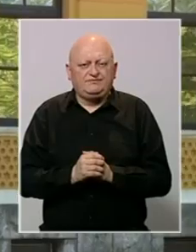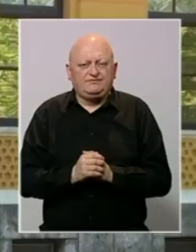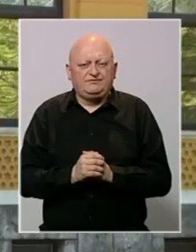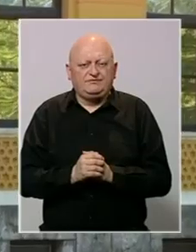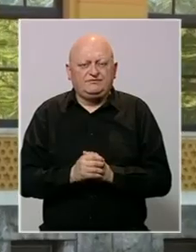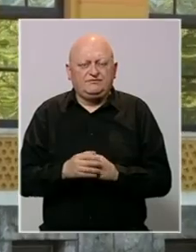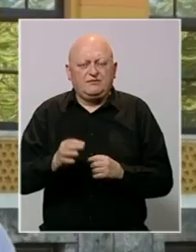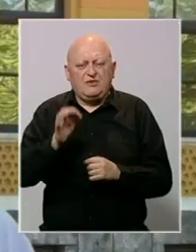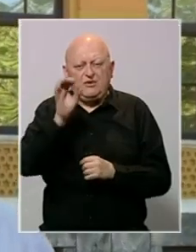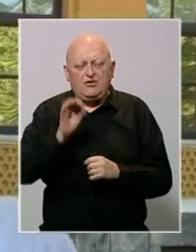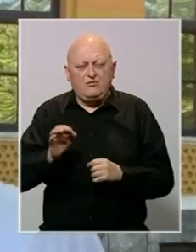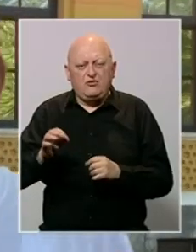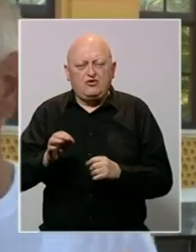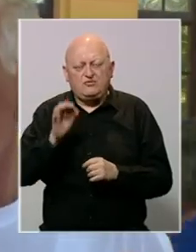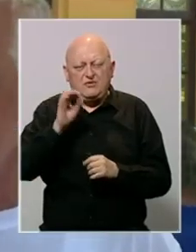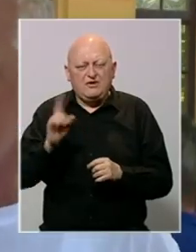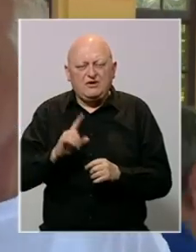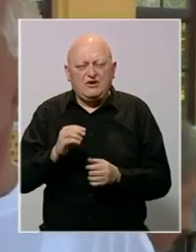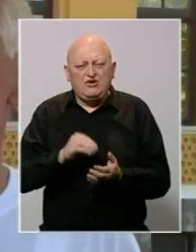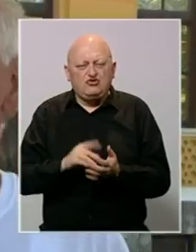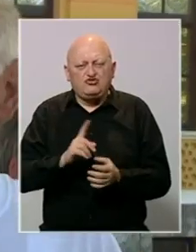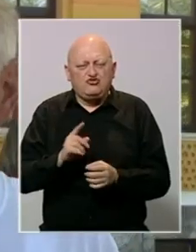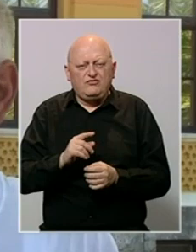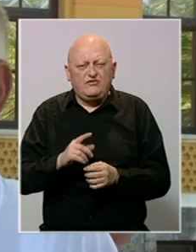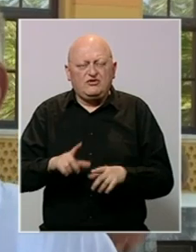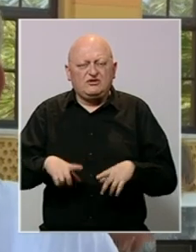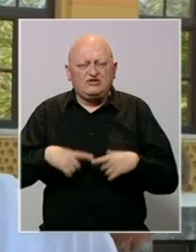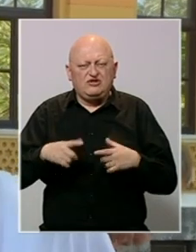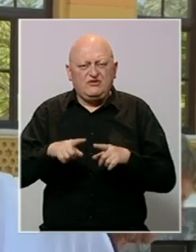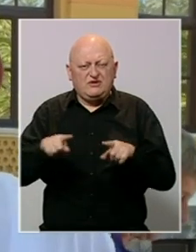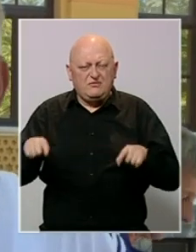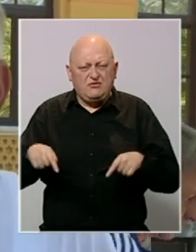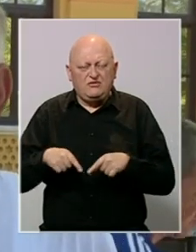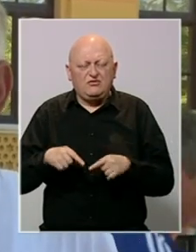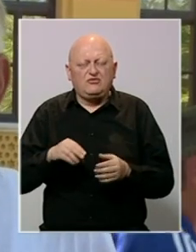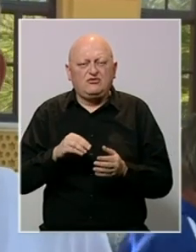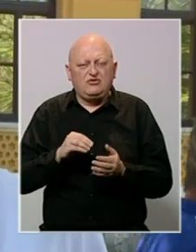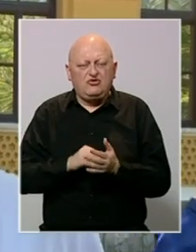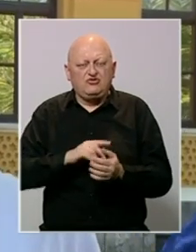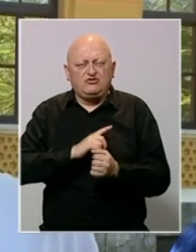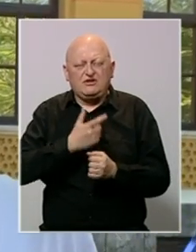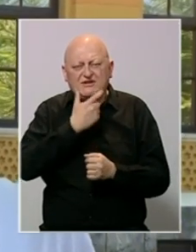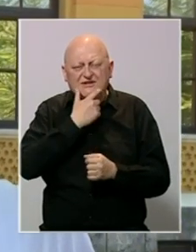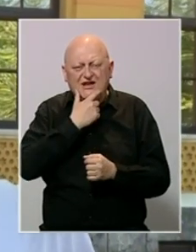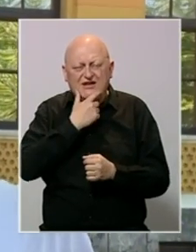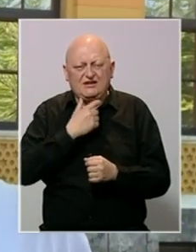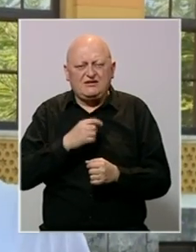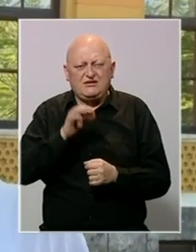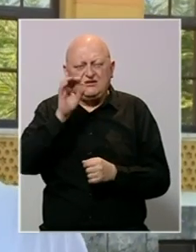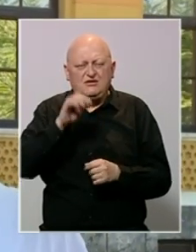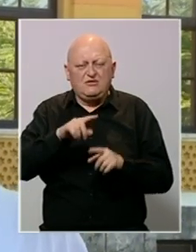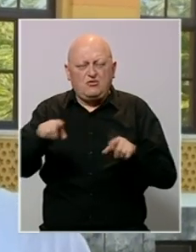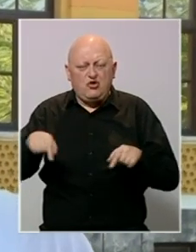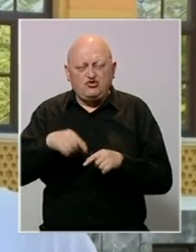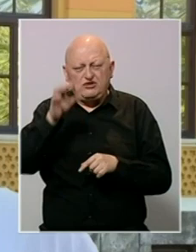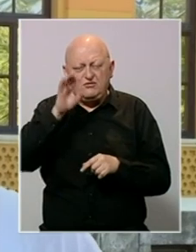Prostorni plan još nije uvijek zaživio, još je uvijek na snazi stari prostorni